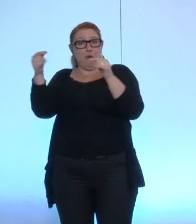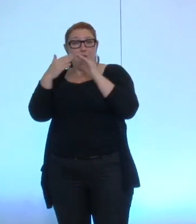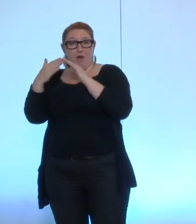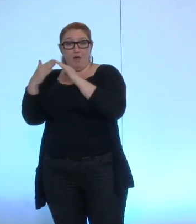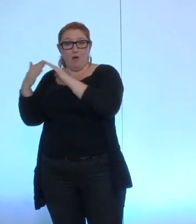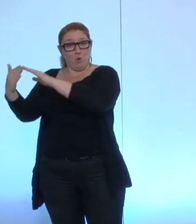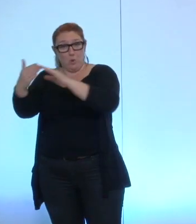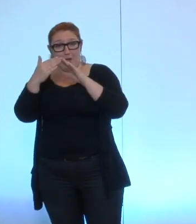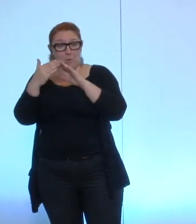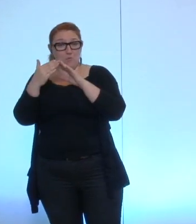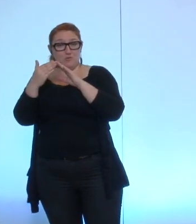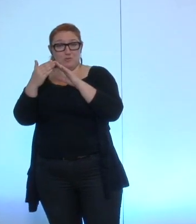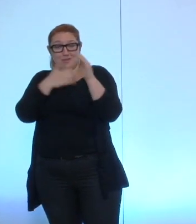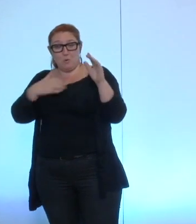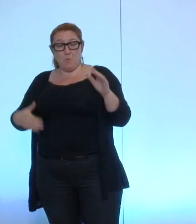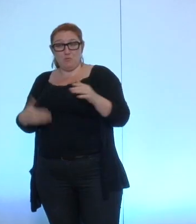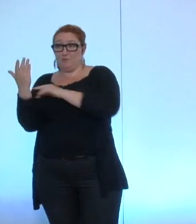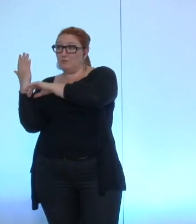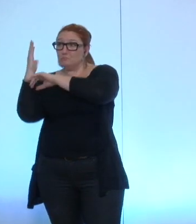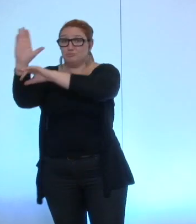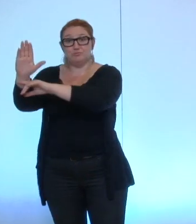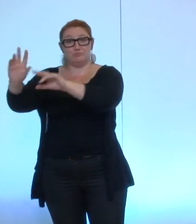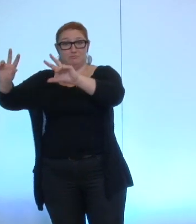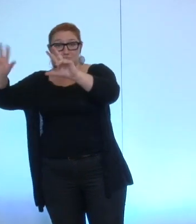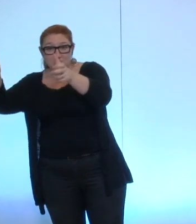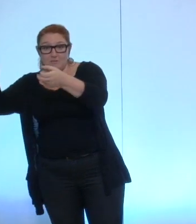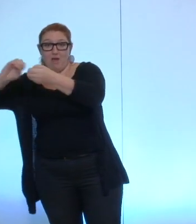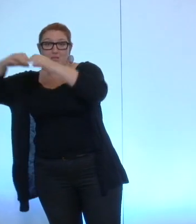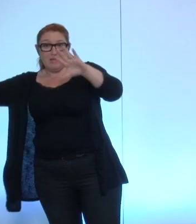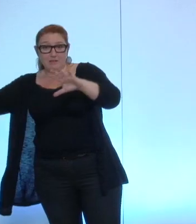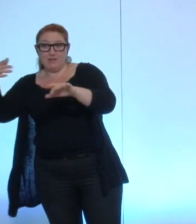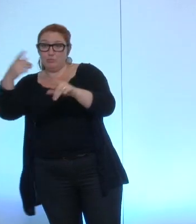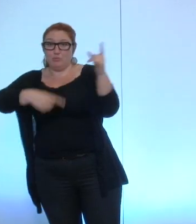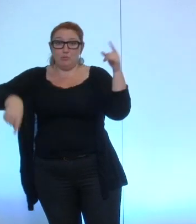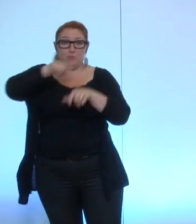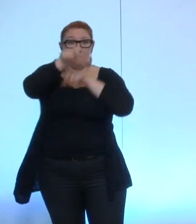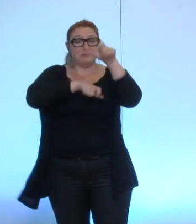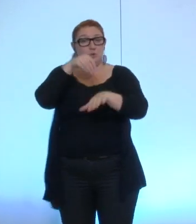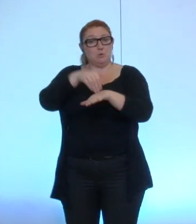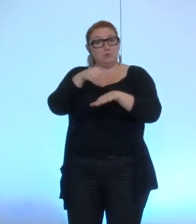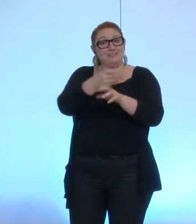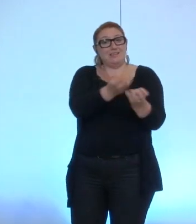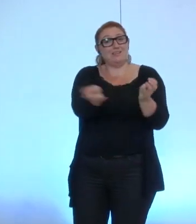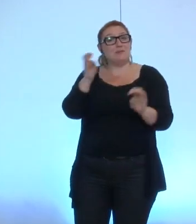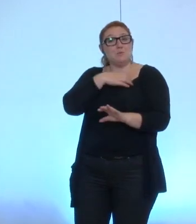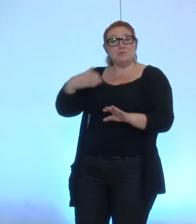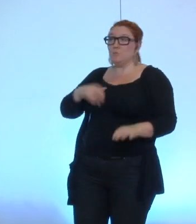qui permettraient non seulement à l'ensemble des conseillers municipaux de pouvoir les suivre mais aussi à l'ensemble des habitants